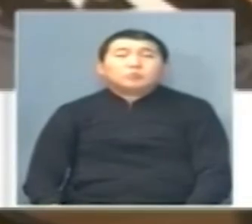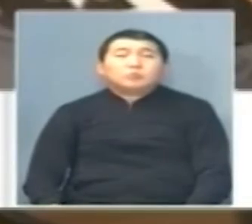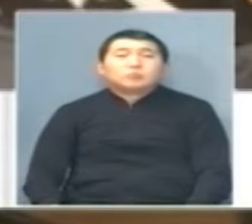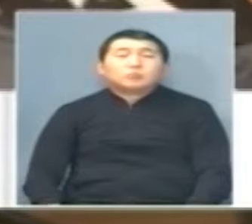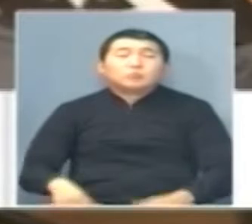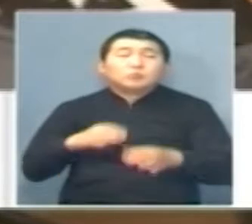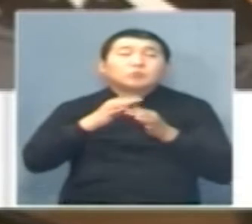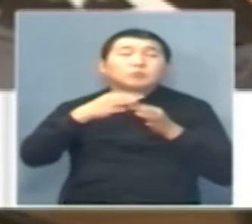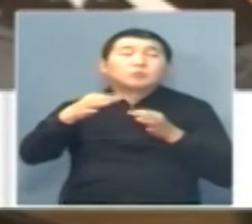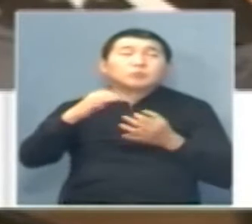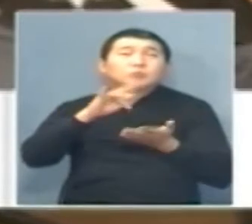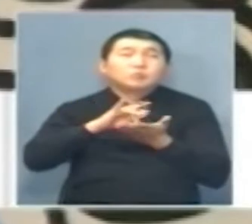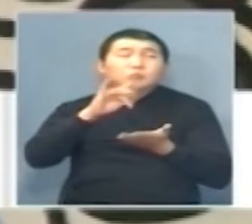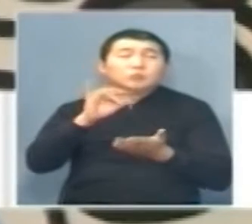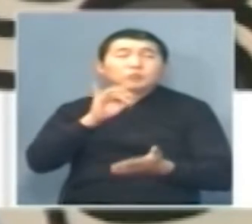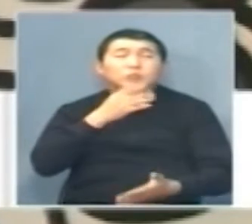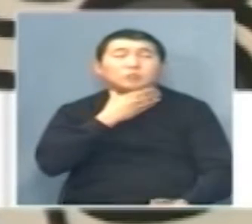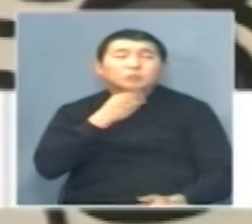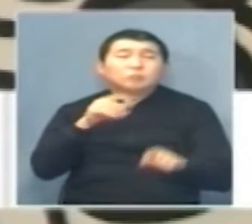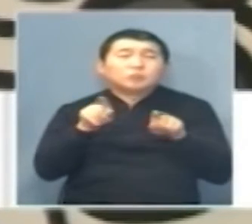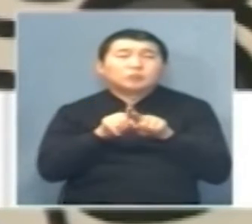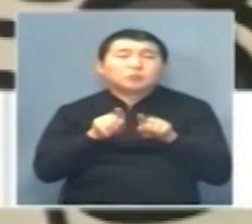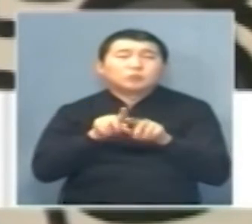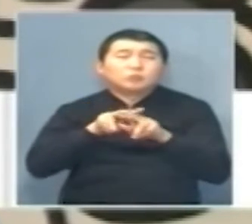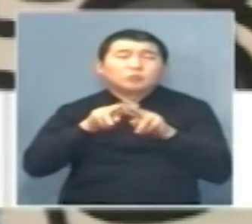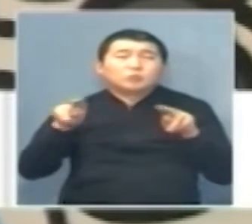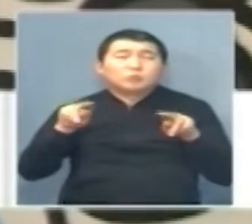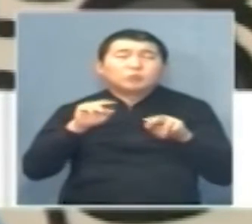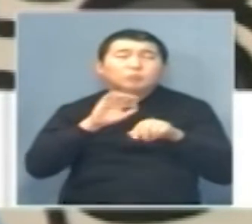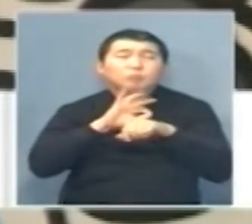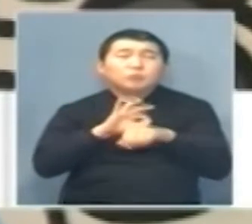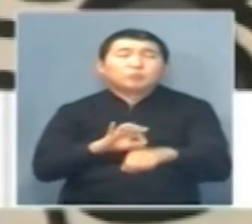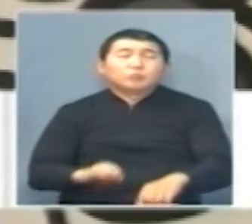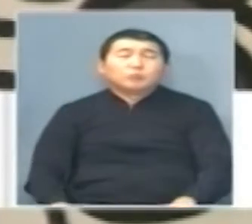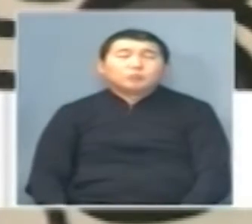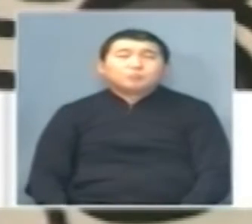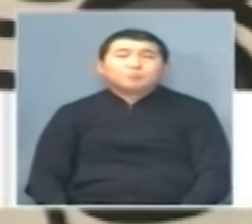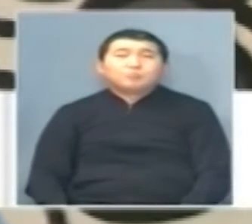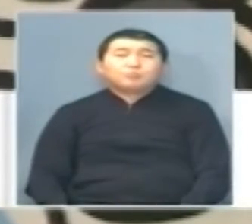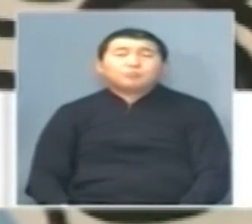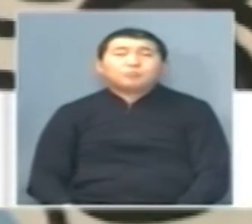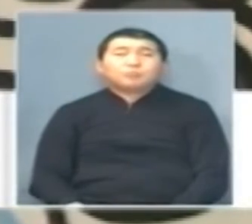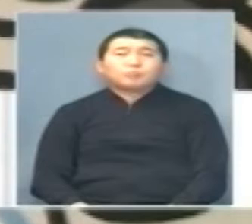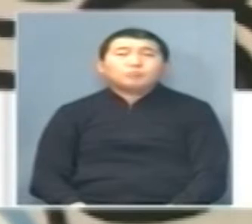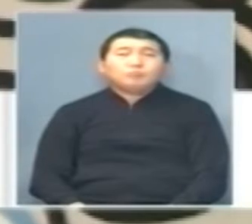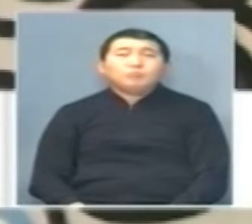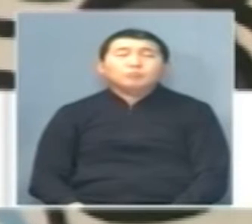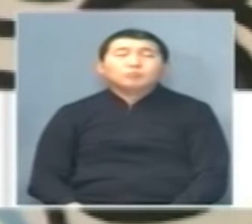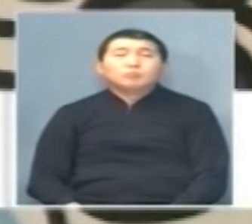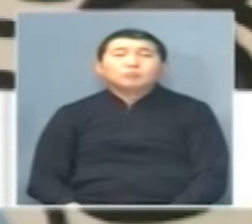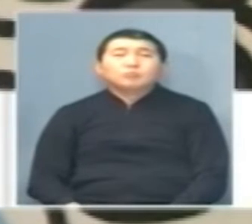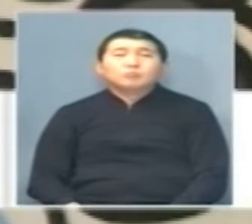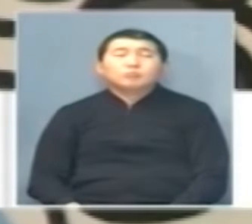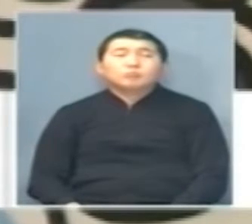областном центре, но и в семье. Совместно с отделом соцзащиты и наше сообщество, и плюс были спонсоры, которые нас